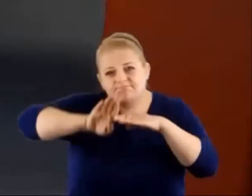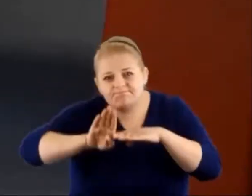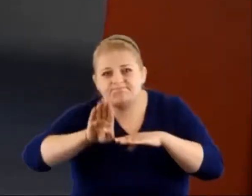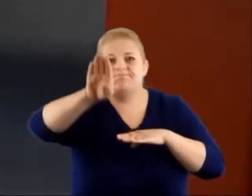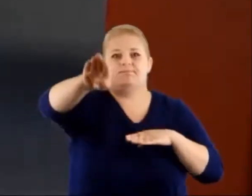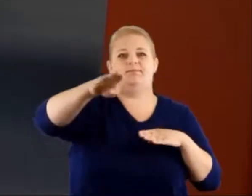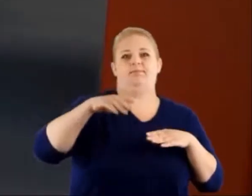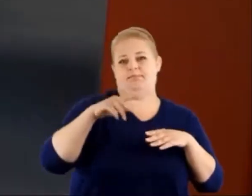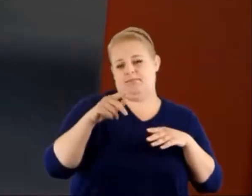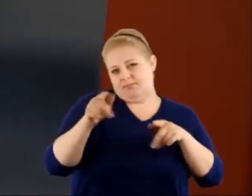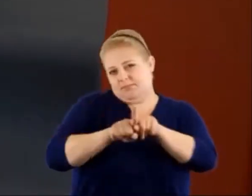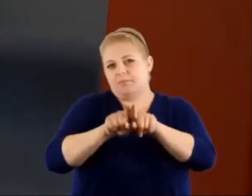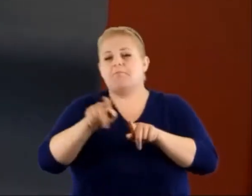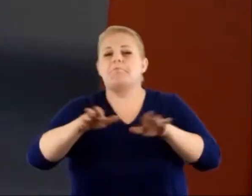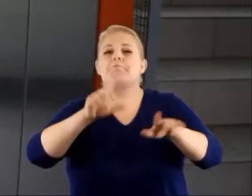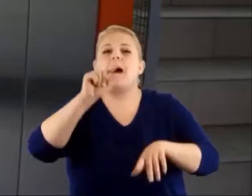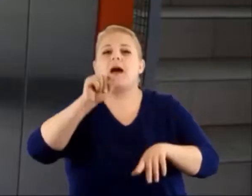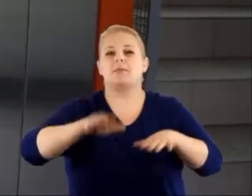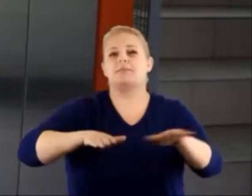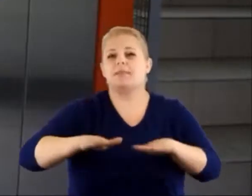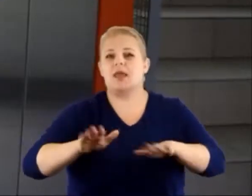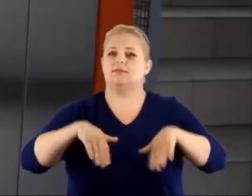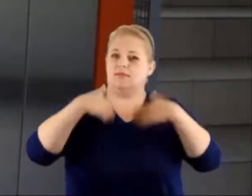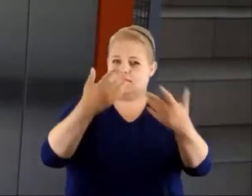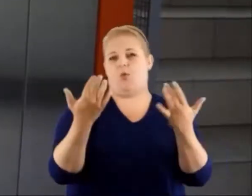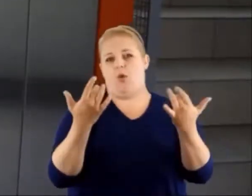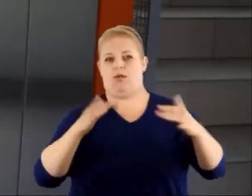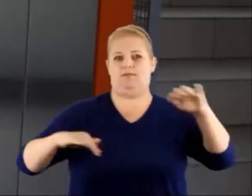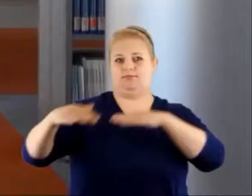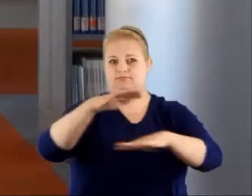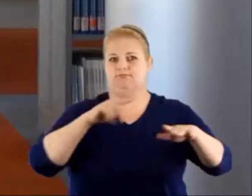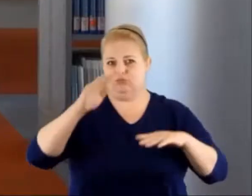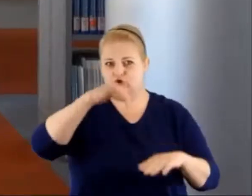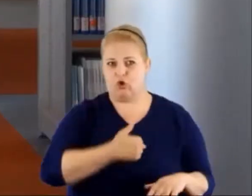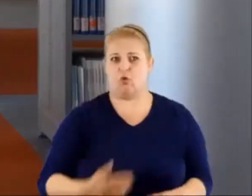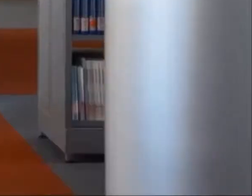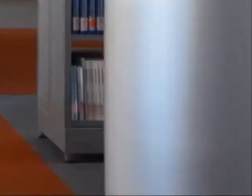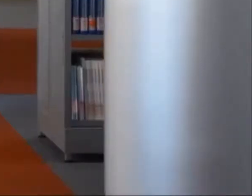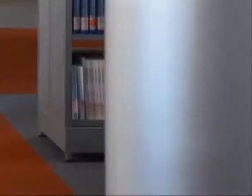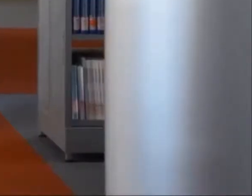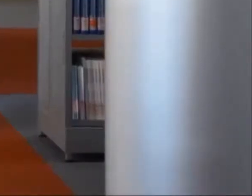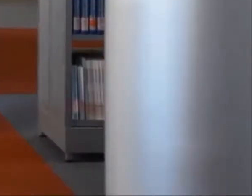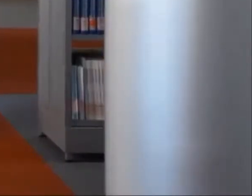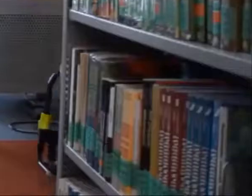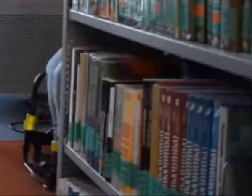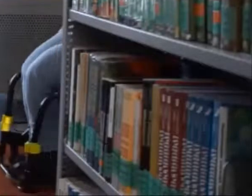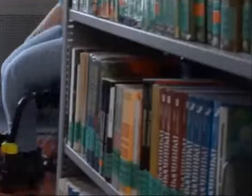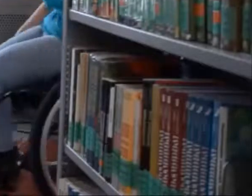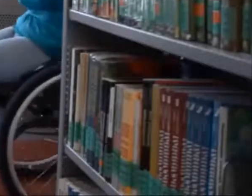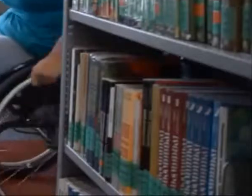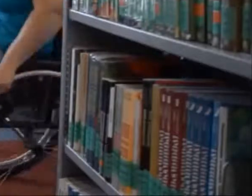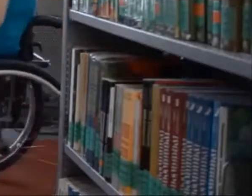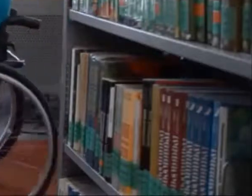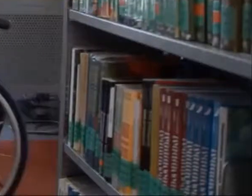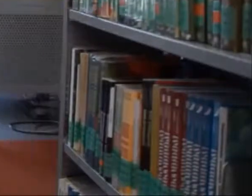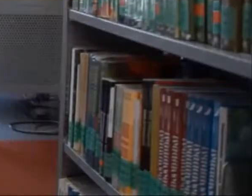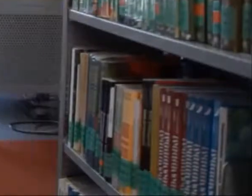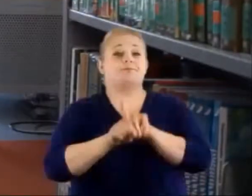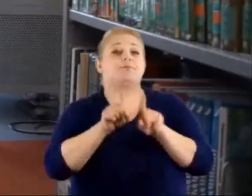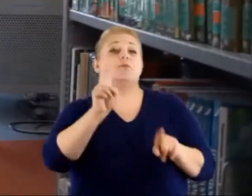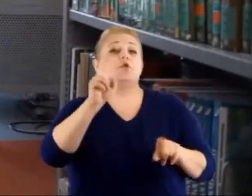oznakowane miejsca parkingowe mają za zadanie ułatwić poruszanie się po obiektach uczelni osobom korzystającym z wózków inwalidzkich.